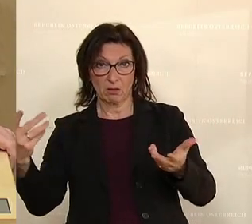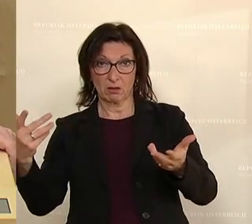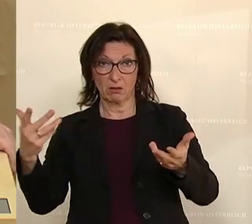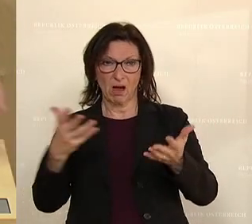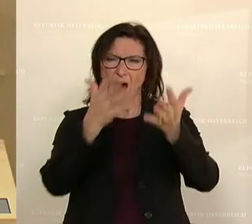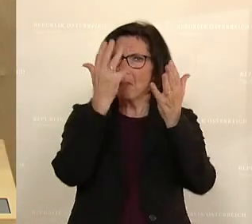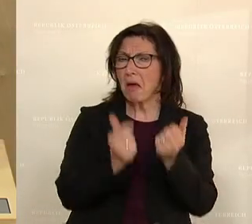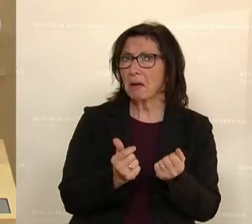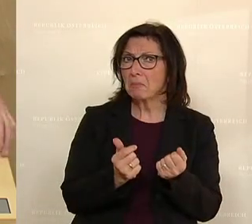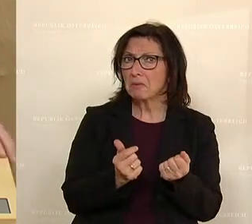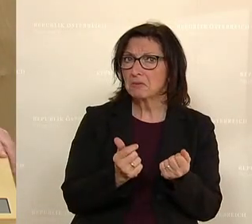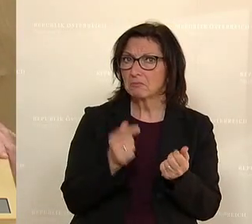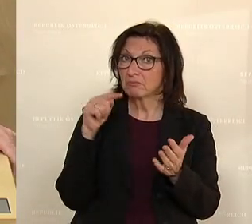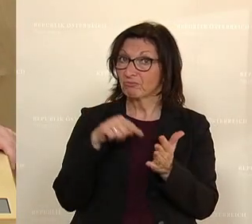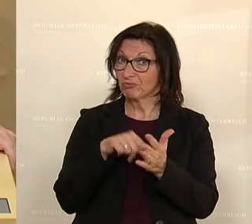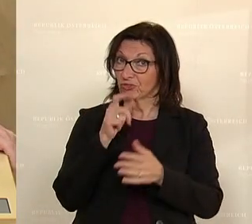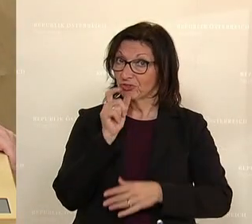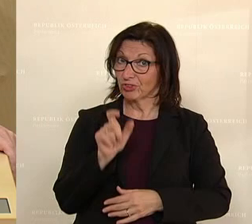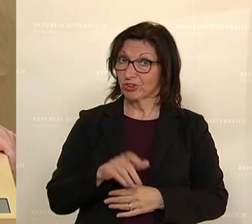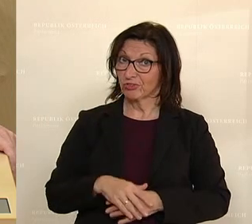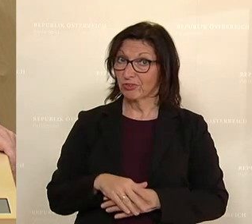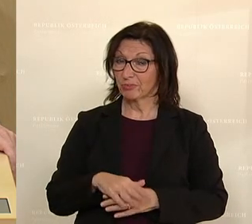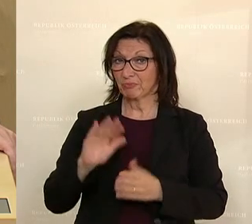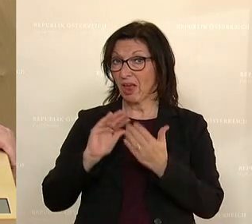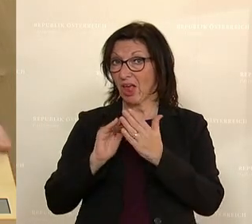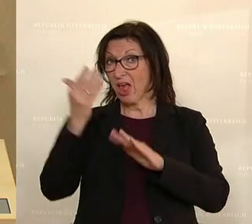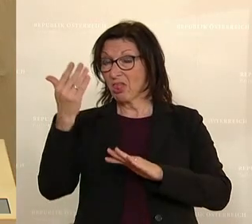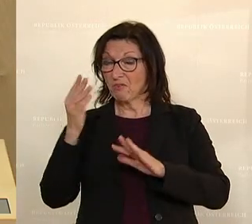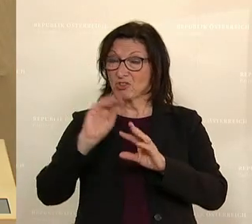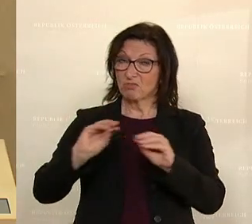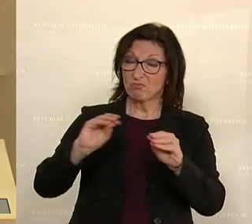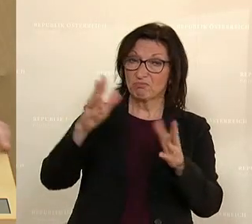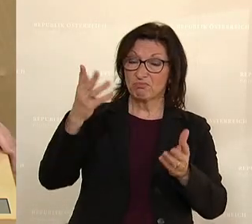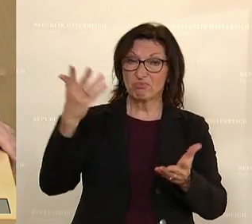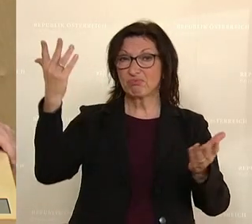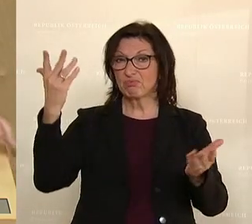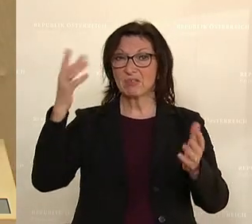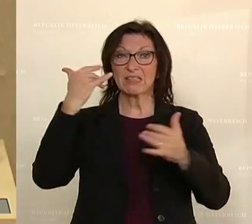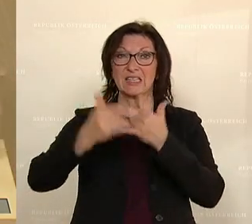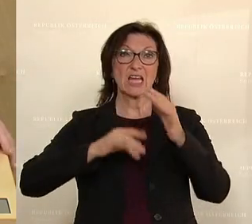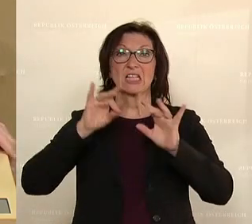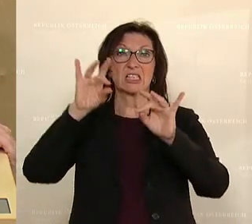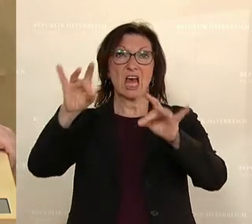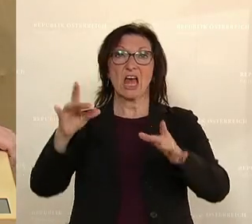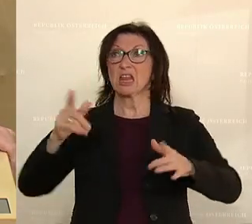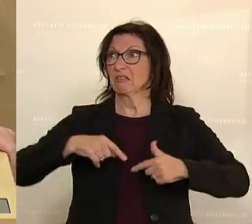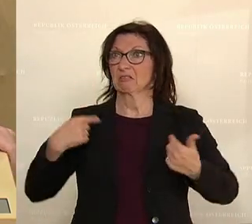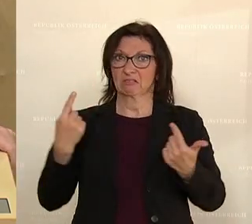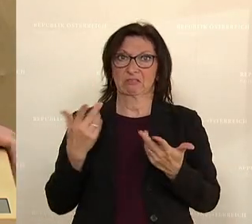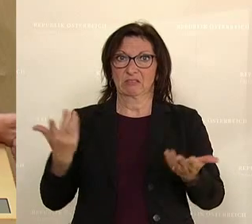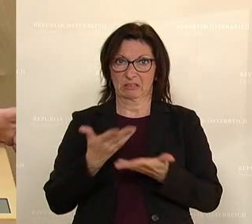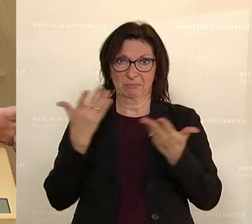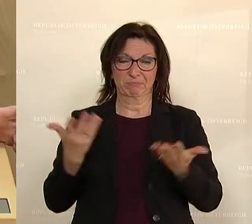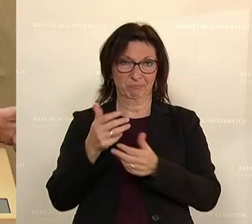Outputs anschauen, ich sage nur Stichwort Innovation Scoreboards etc., sind wir seit Jahrzehnten bei den Followern. Da passt doch irgendwas nicht